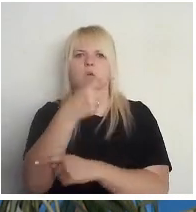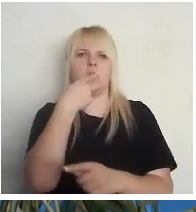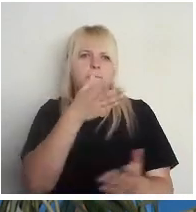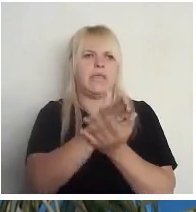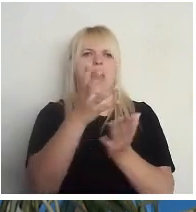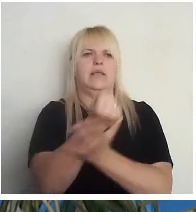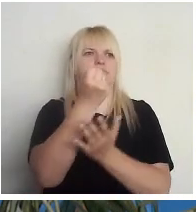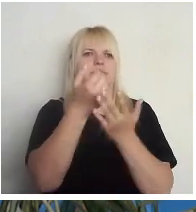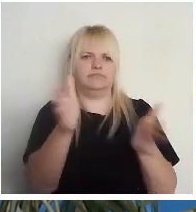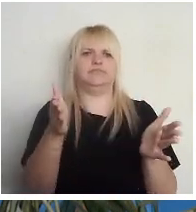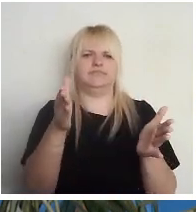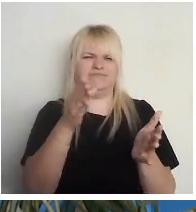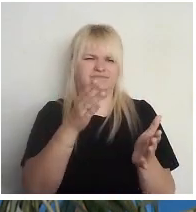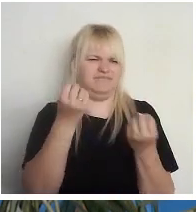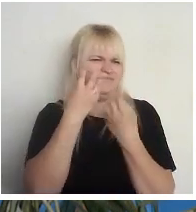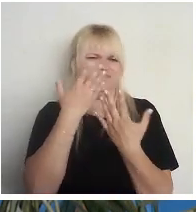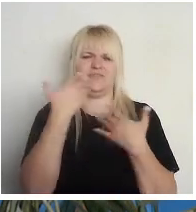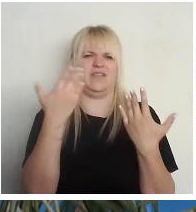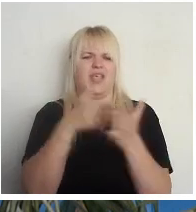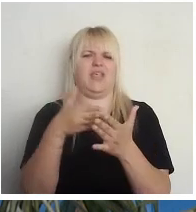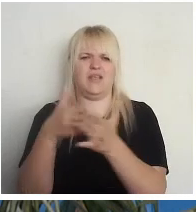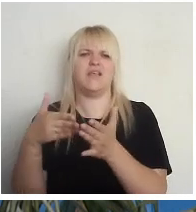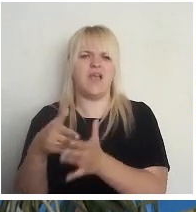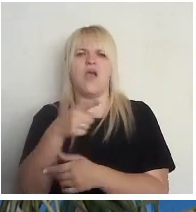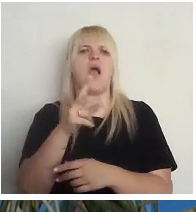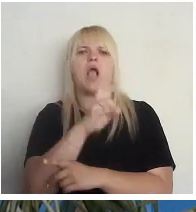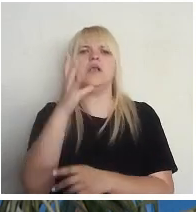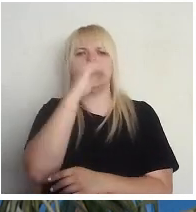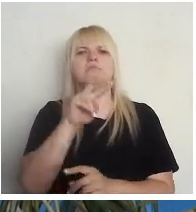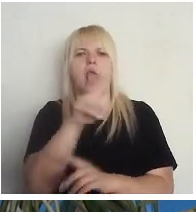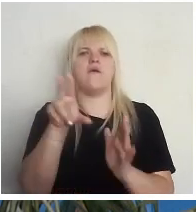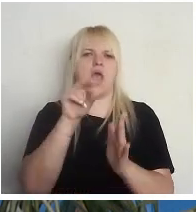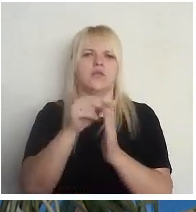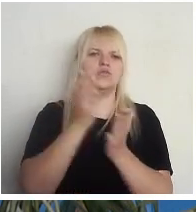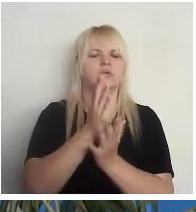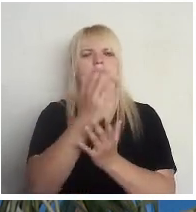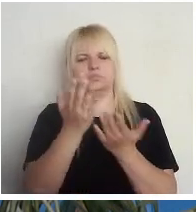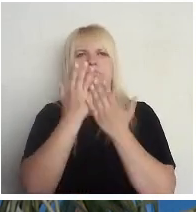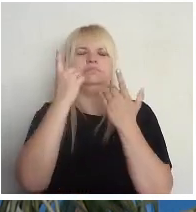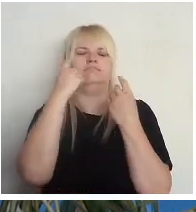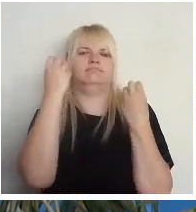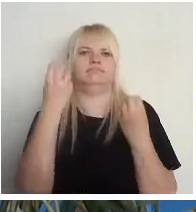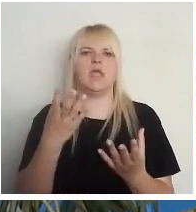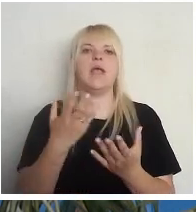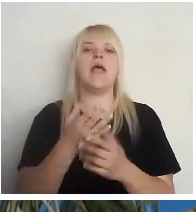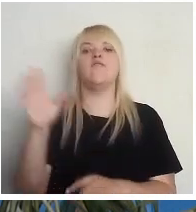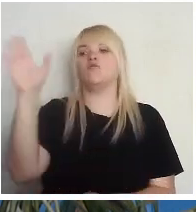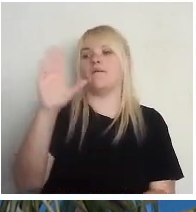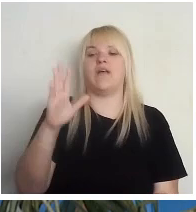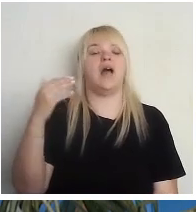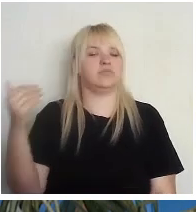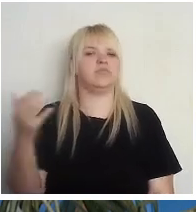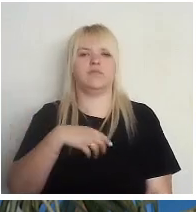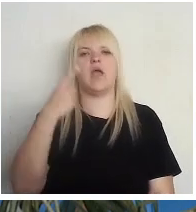kā tas vispār ir iespējams un kā šīs vēlēšanas nodiek. Mums, man liekas, ir jādomā no valsts puses par ārkārtīgu